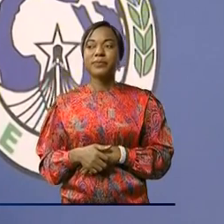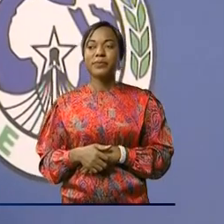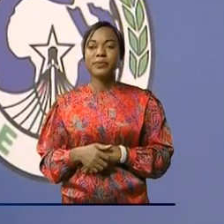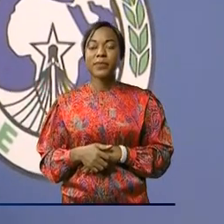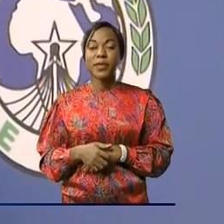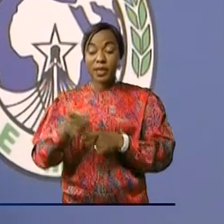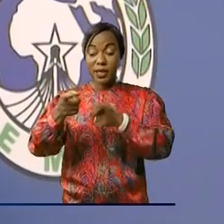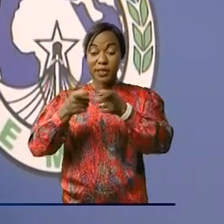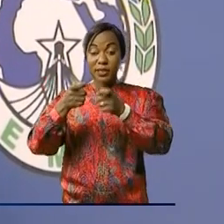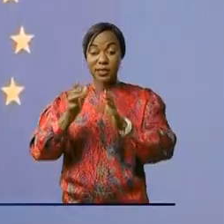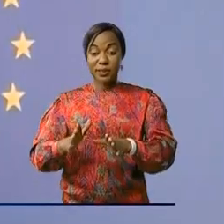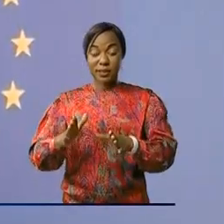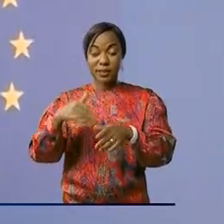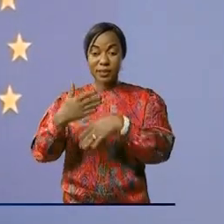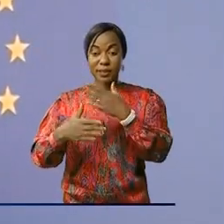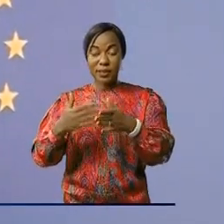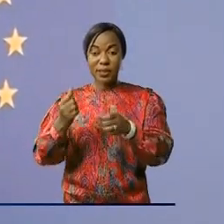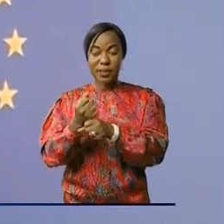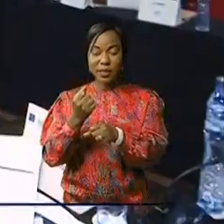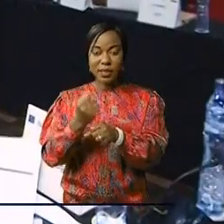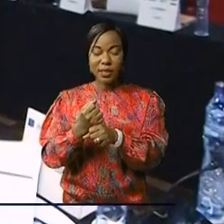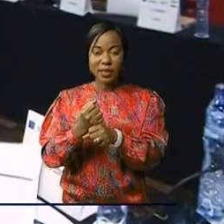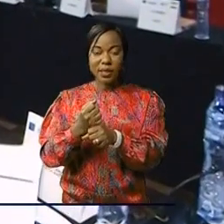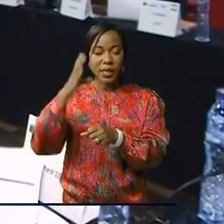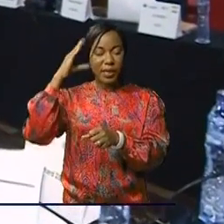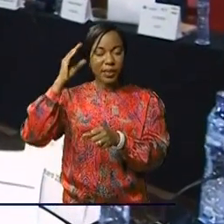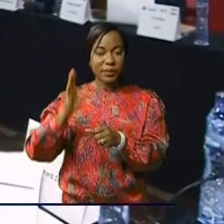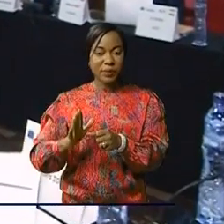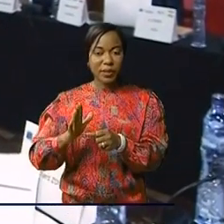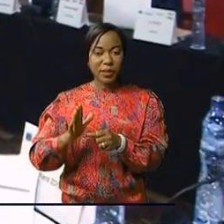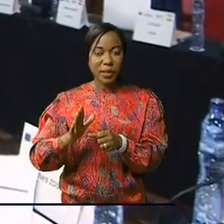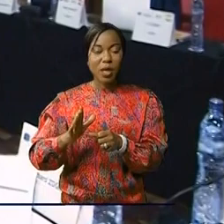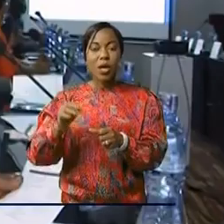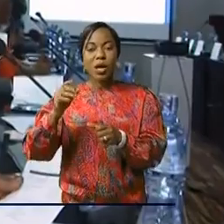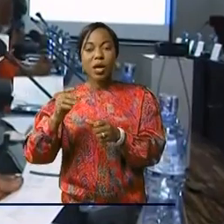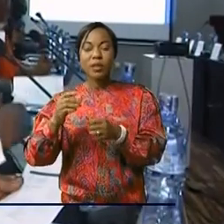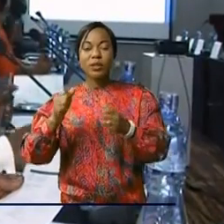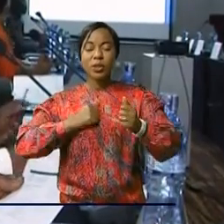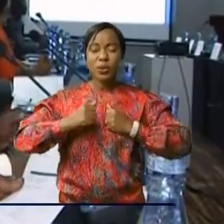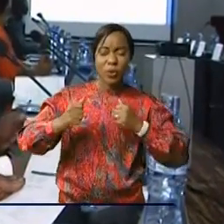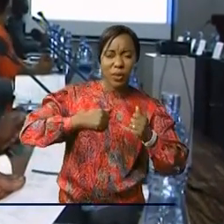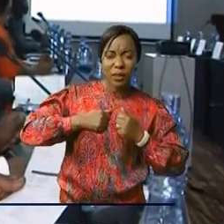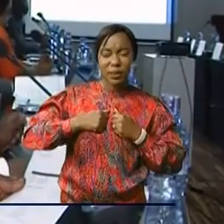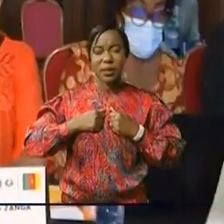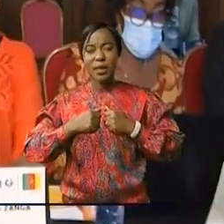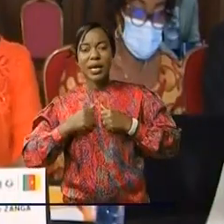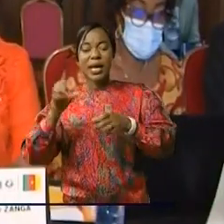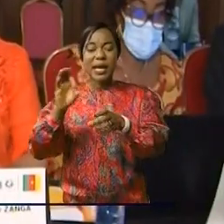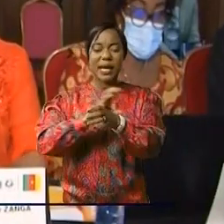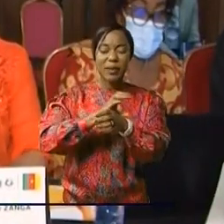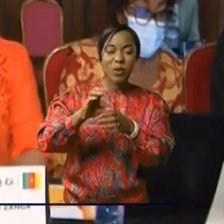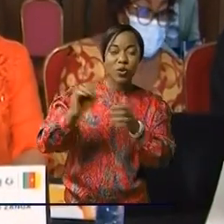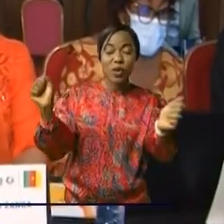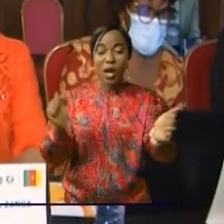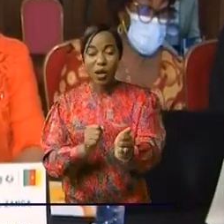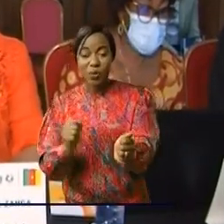Dirigeants, aux fonctionnaires de la régulation et experts du Burundi, du Rwanda, du Tchad, du Cameroun, l'Angola,